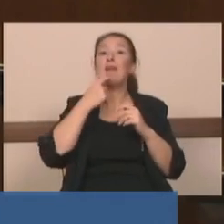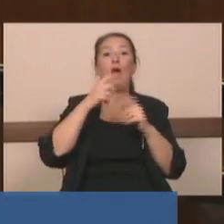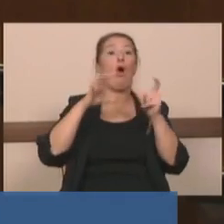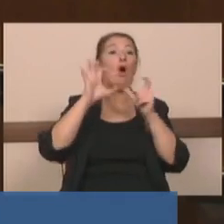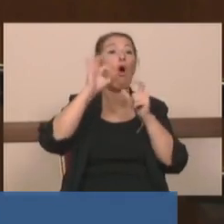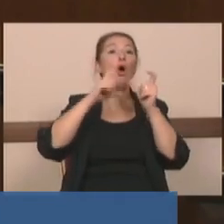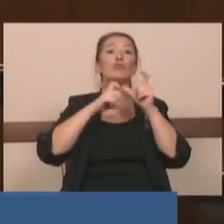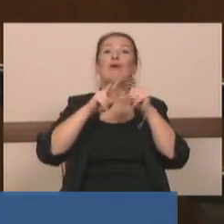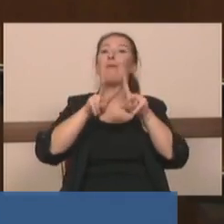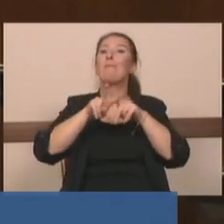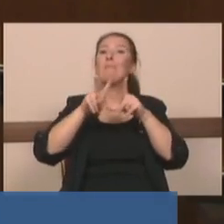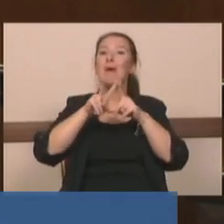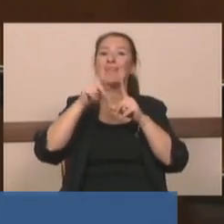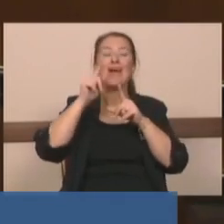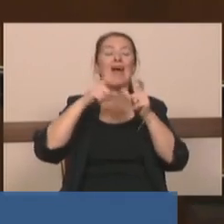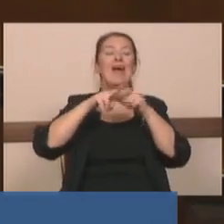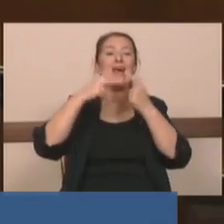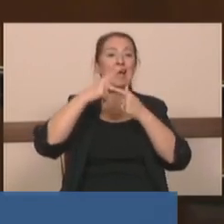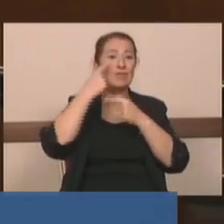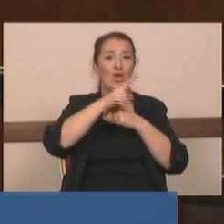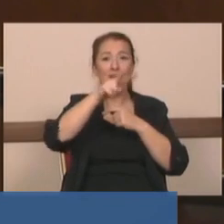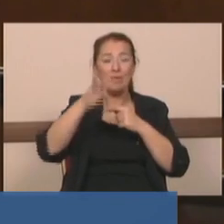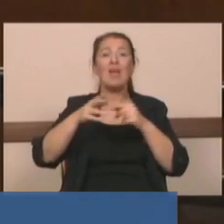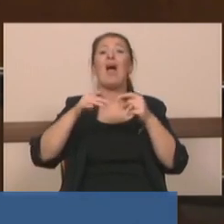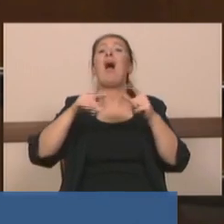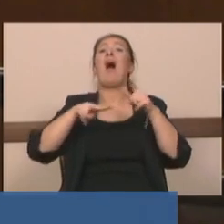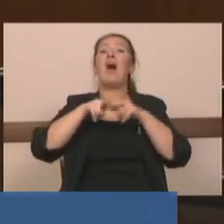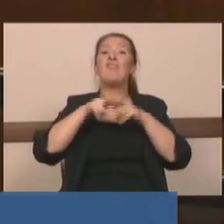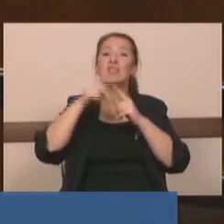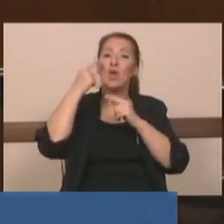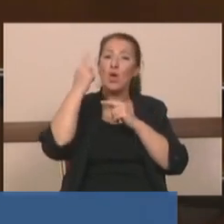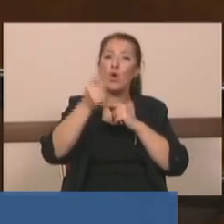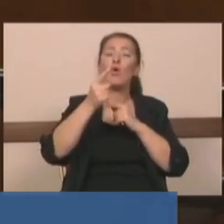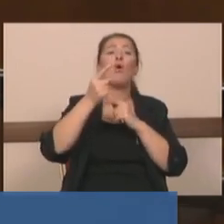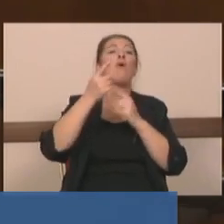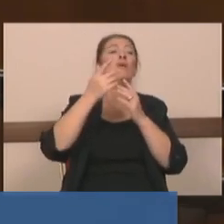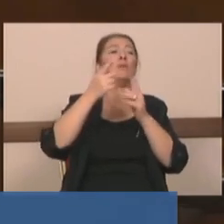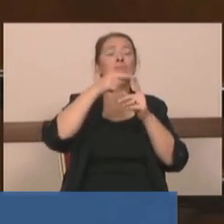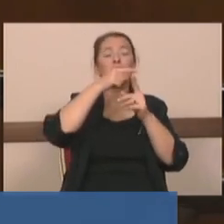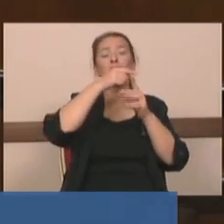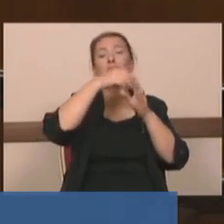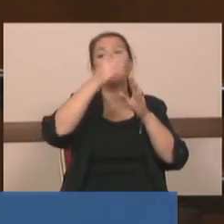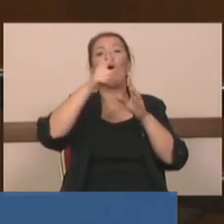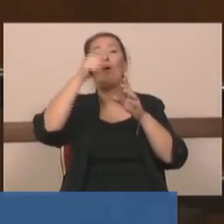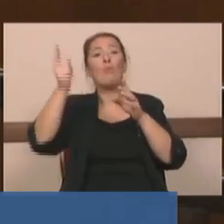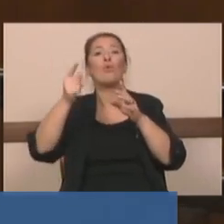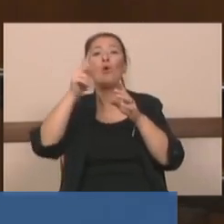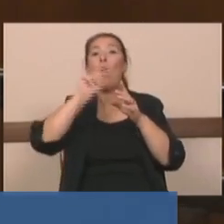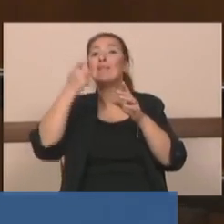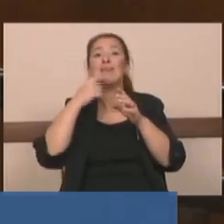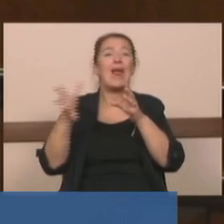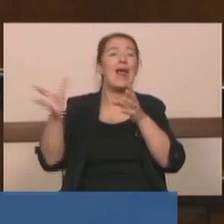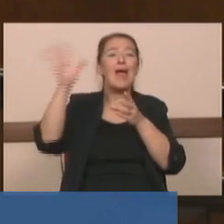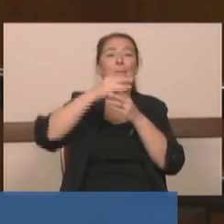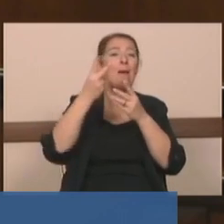Avrasya tüneli yirmi dört yıl. Üçüncü köprü on yıl yapılan hesaplamalara göre bu üçünün bütçe